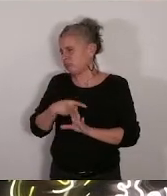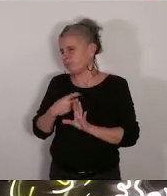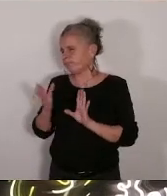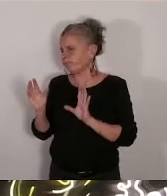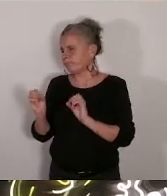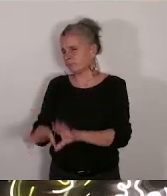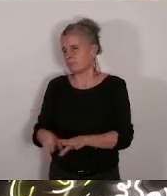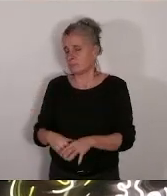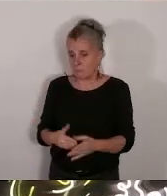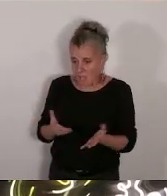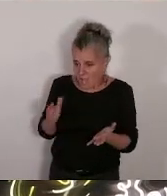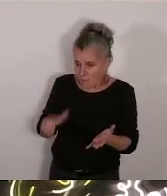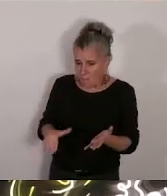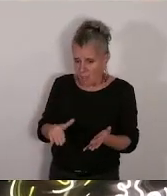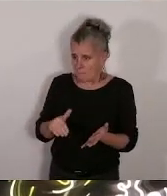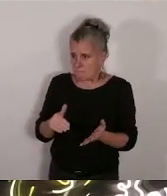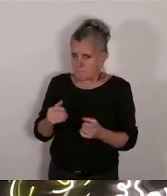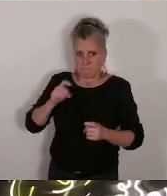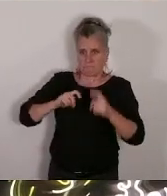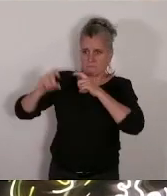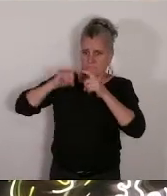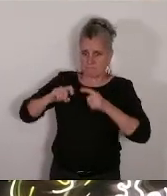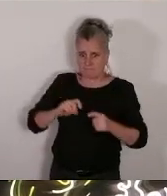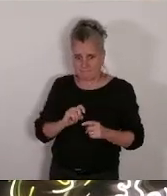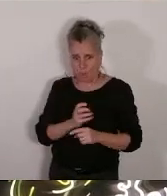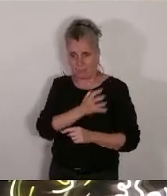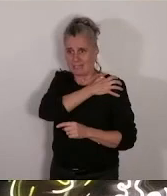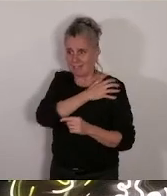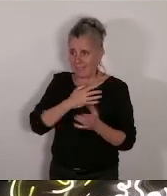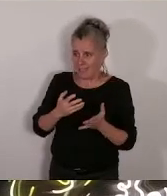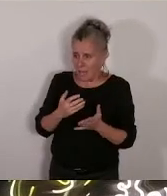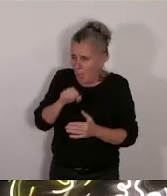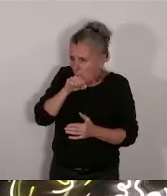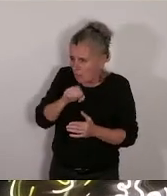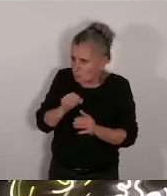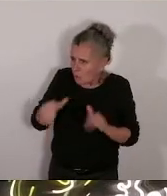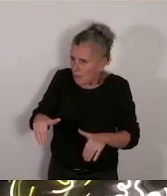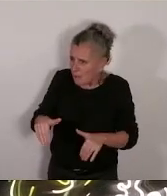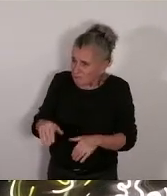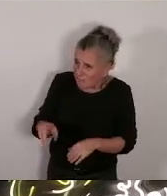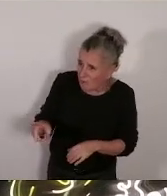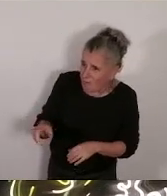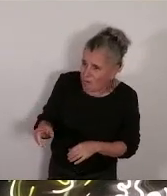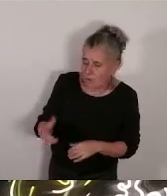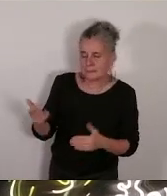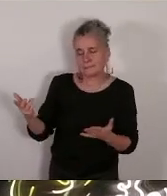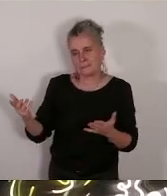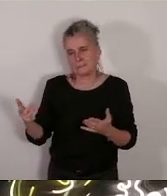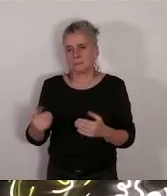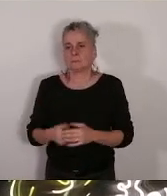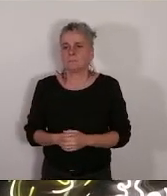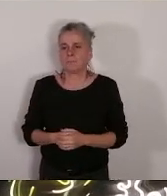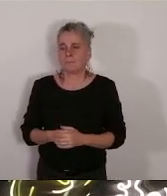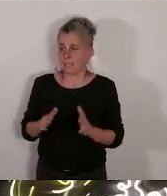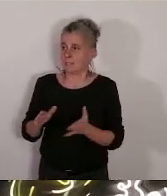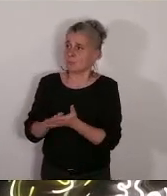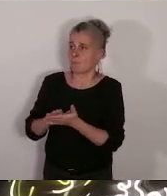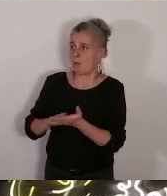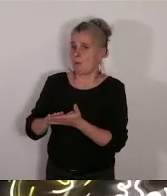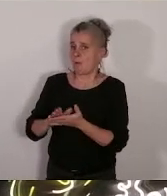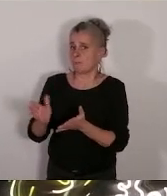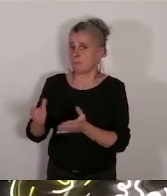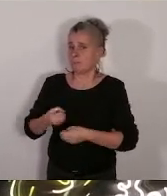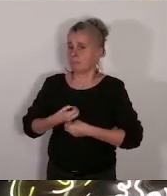ne vous passionne pas ? Pourtant, selon le spécialiste de l'INRAP, Philippe Mellinand, excusez-moi, je vous demande,